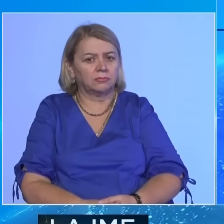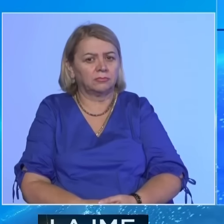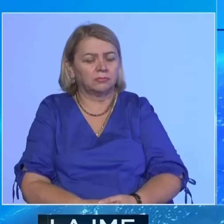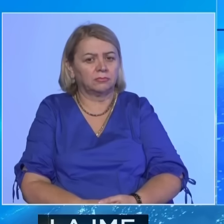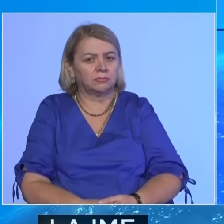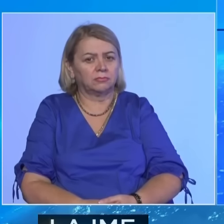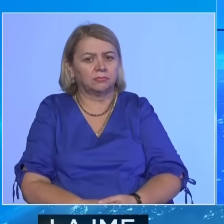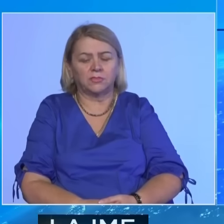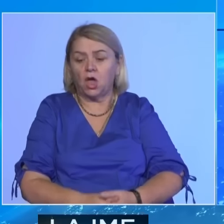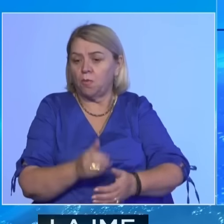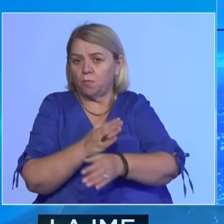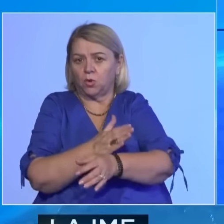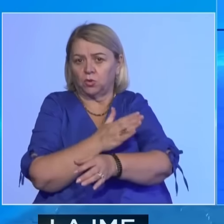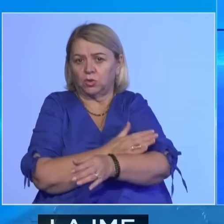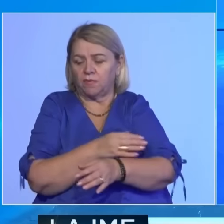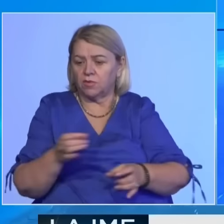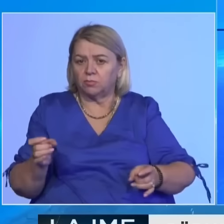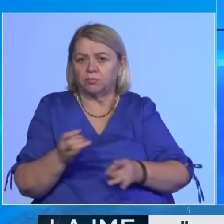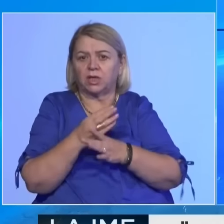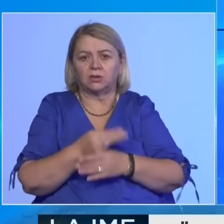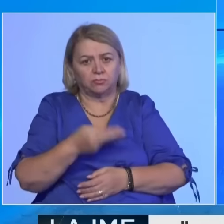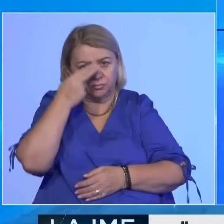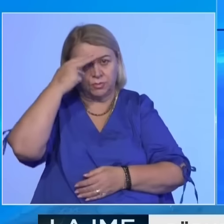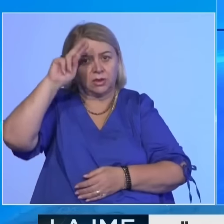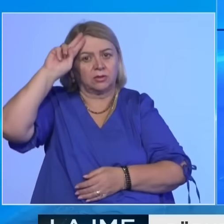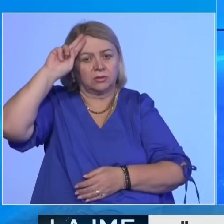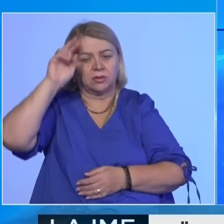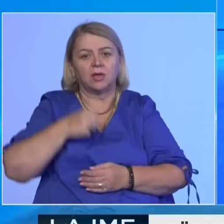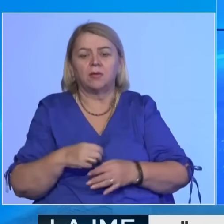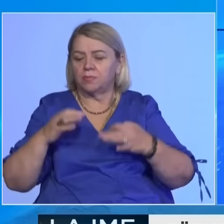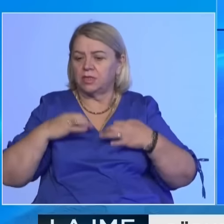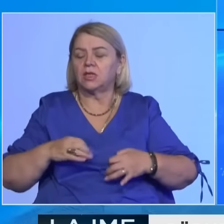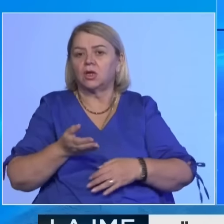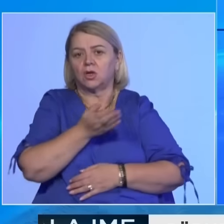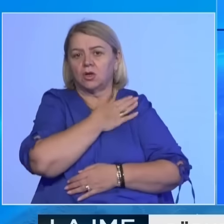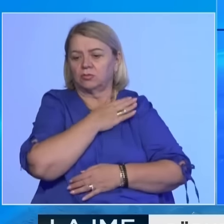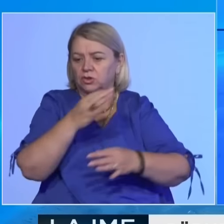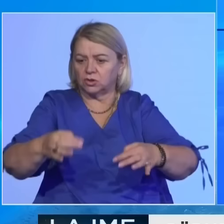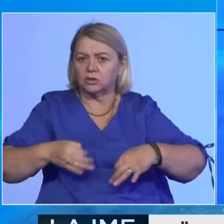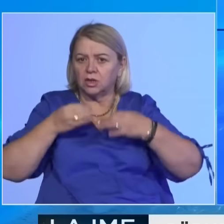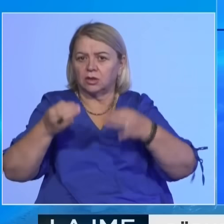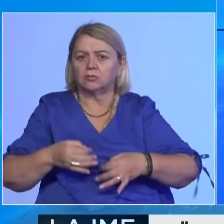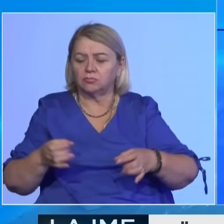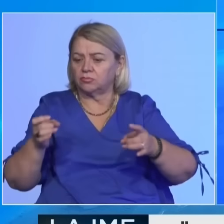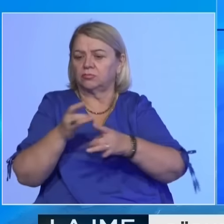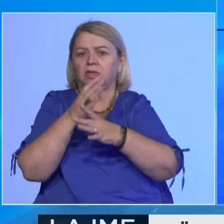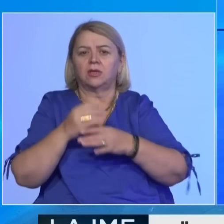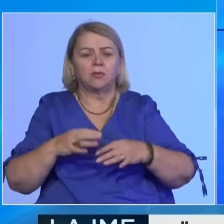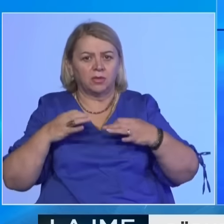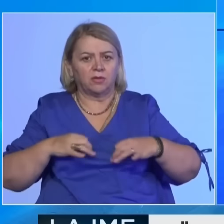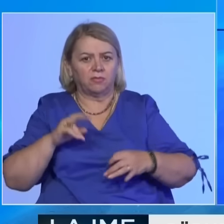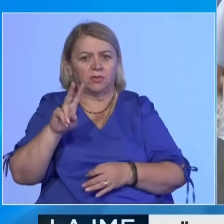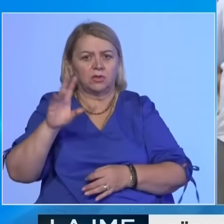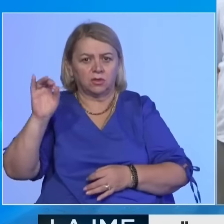Në poduje vështë përuruar shtatorja prezidentit Ibrahim Rugova. Në ceremoninë e përurimit kanë marë pjesë prezidentja Vjosa